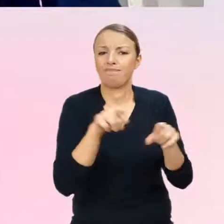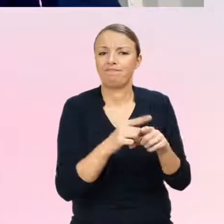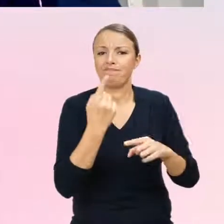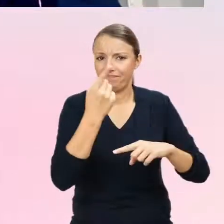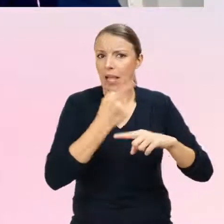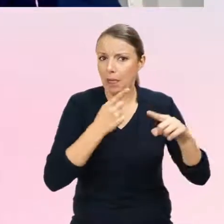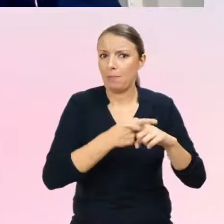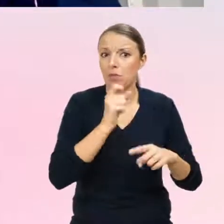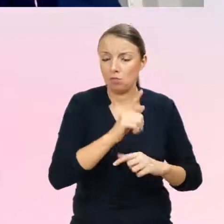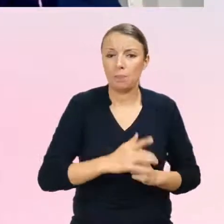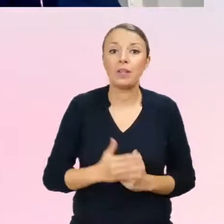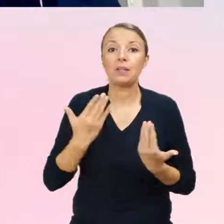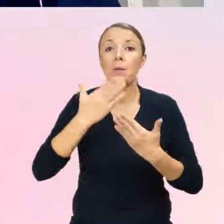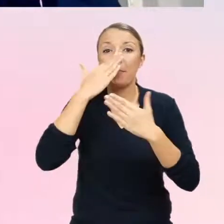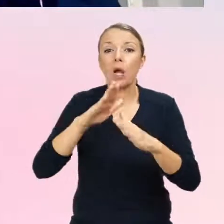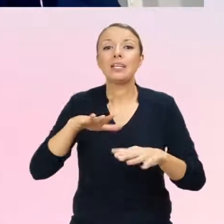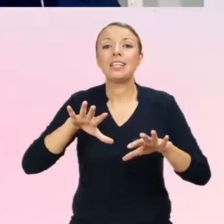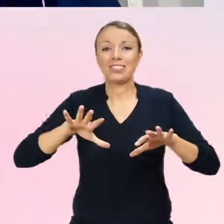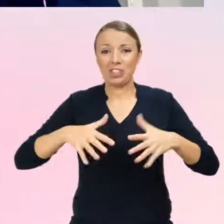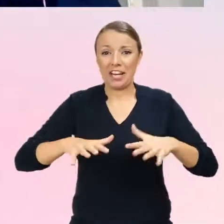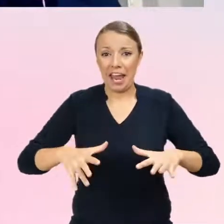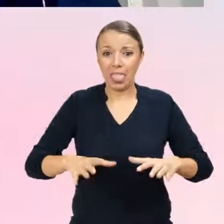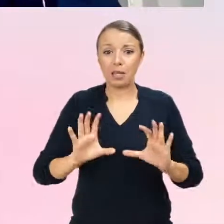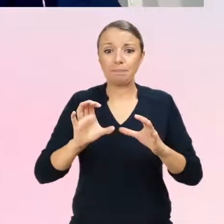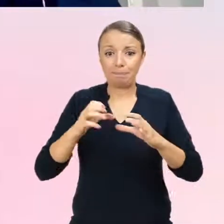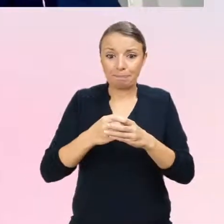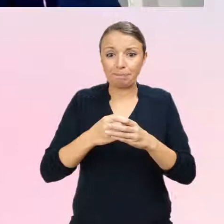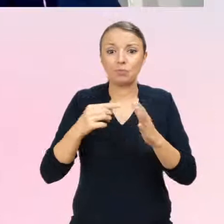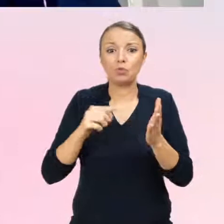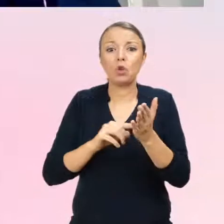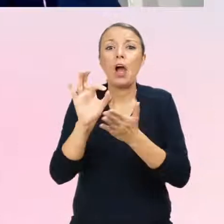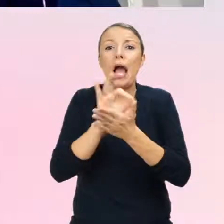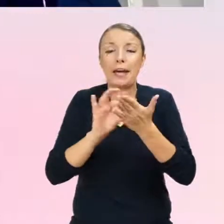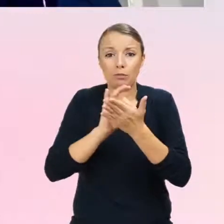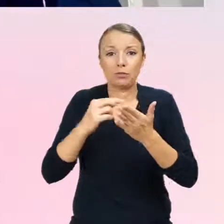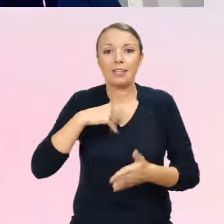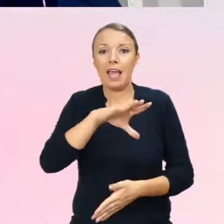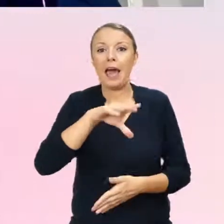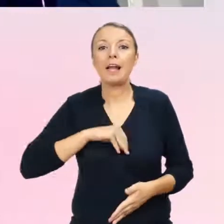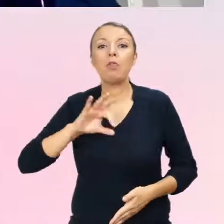chciałam Państwu pokazać na tym rysunku, który robiłam dziś rano z moim synem.